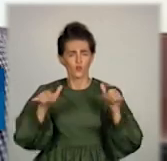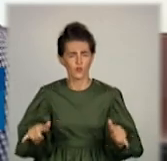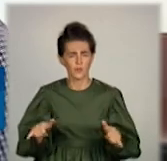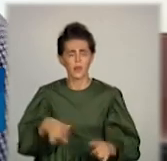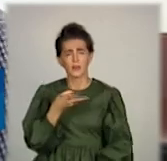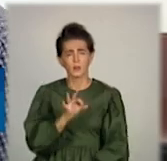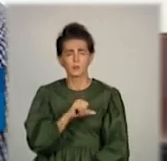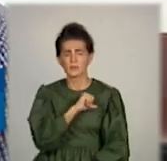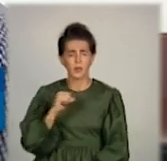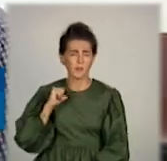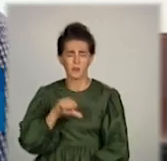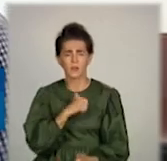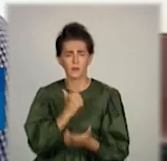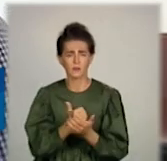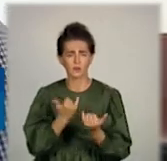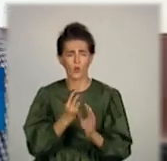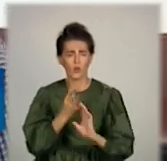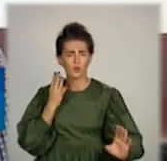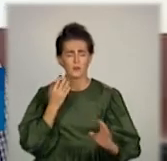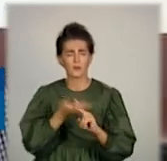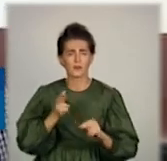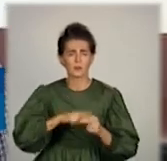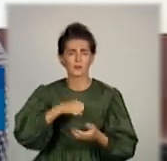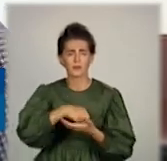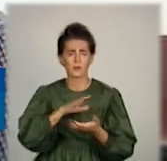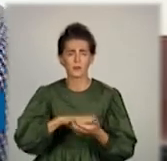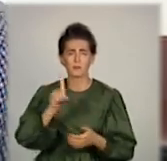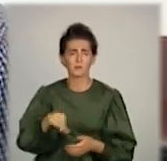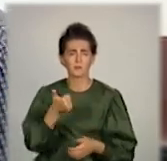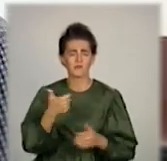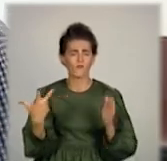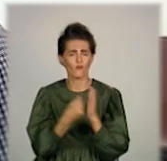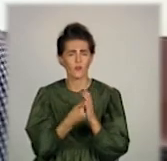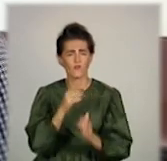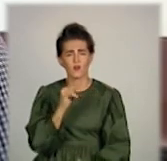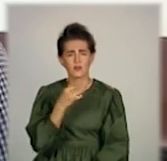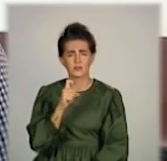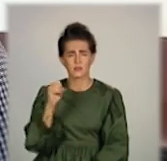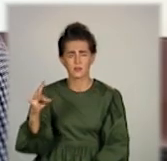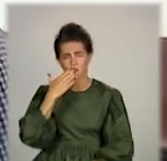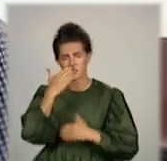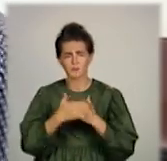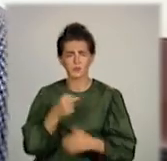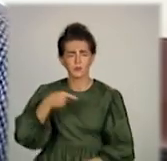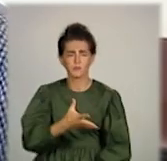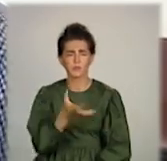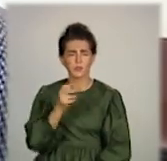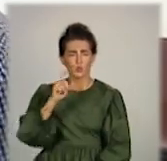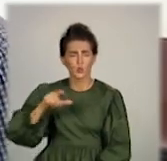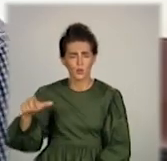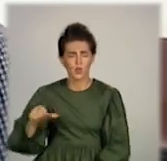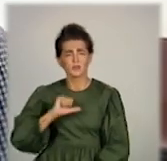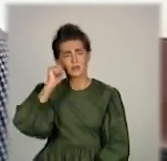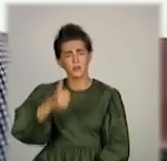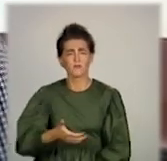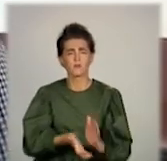насамперед, це вже черга сьогодні для отримання першої вакцини Пфайзером. Це півтори тисячі людей. Завтра ми вже